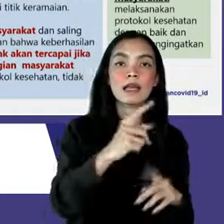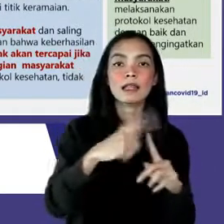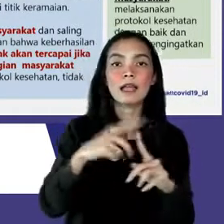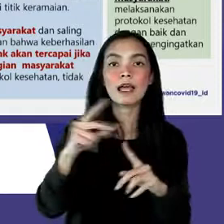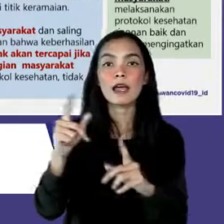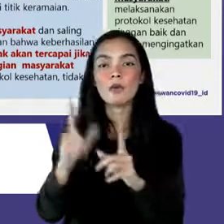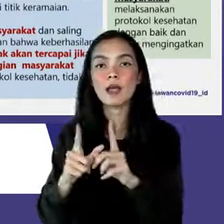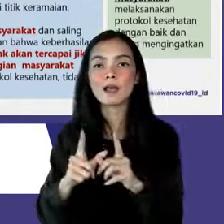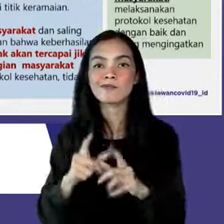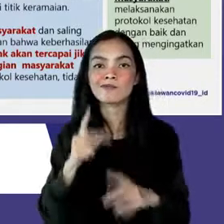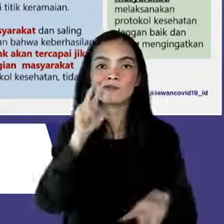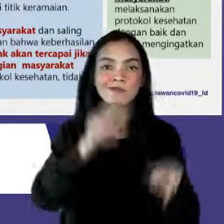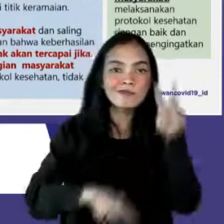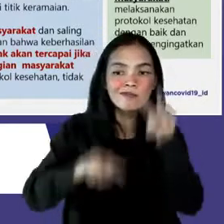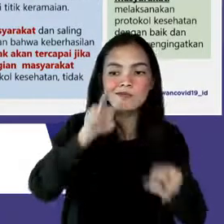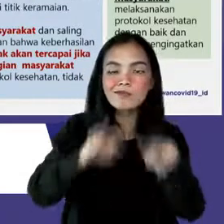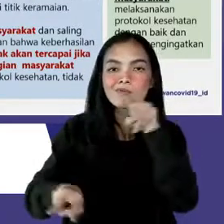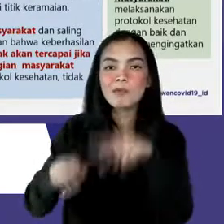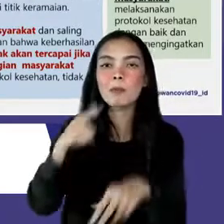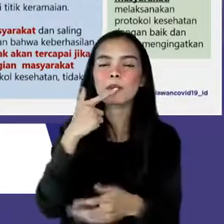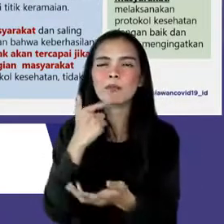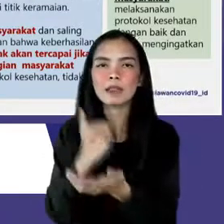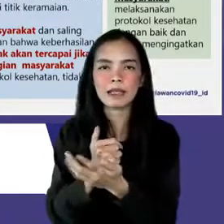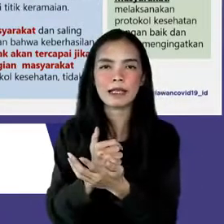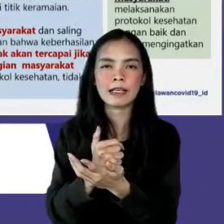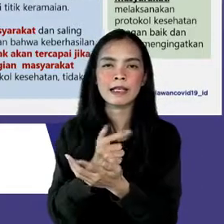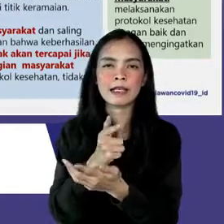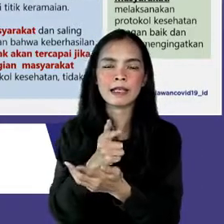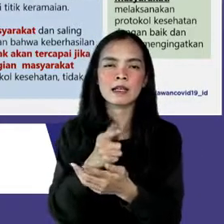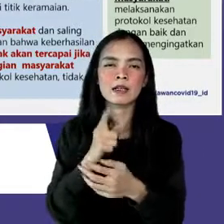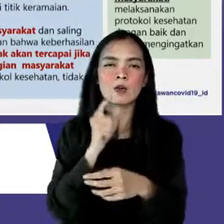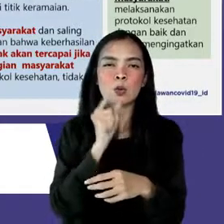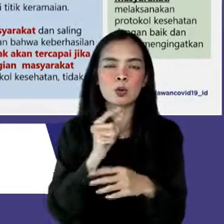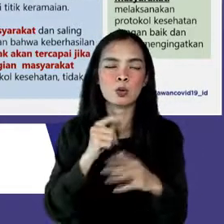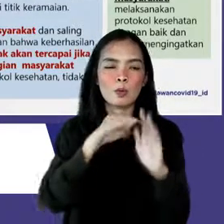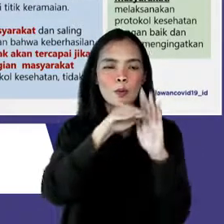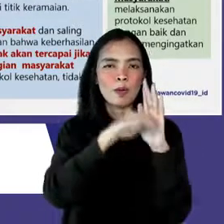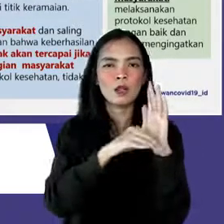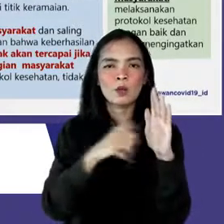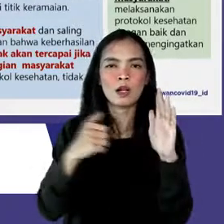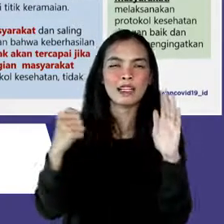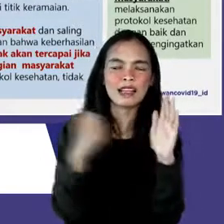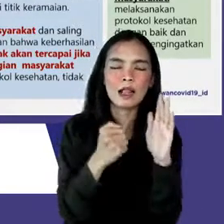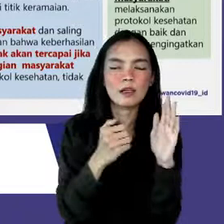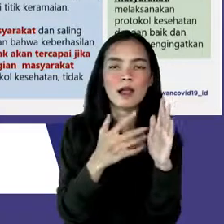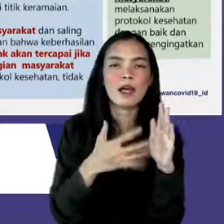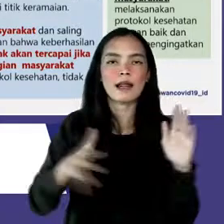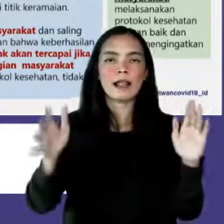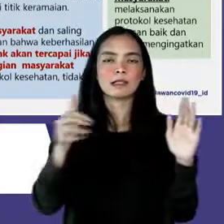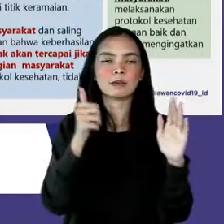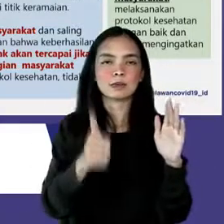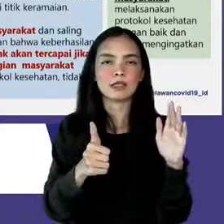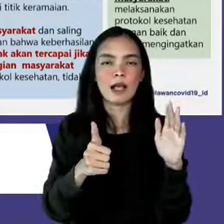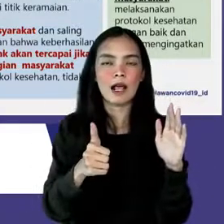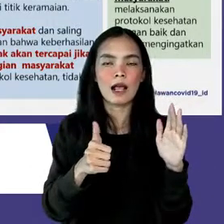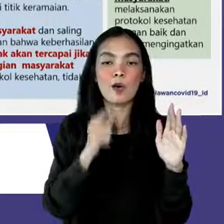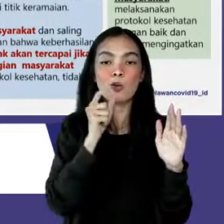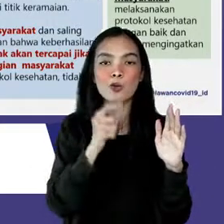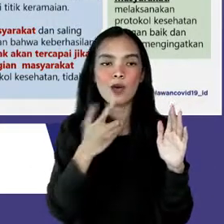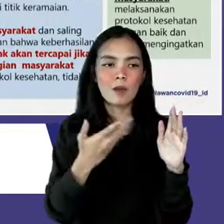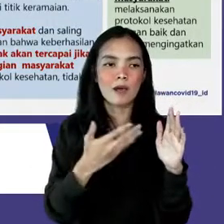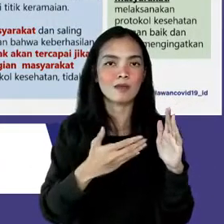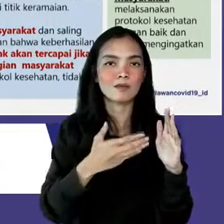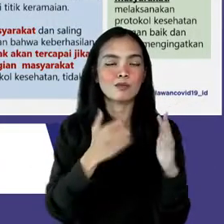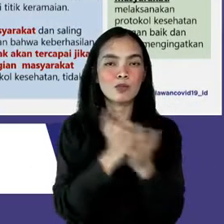baik ini penting sebagai modal kita melaksanakan relaksasi yang aman dan efektif. Kemudian yang kedua,